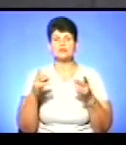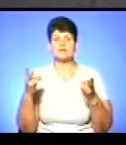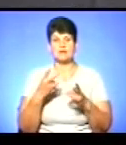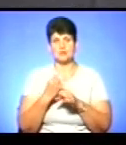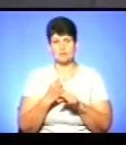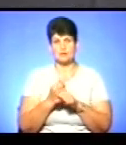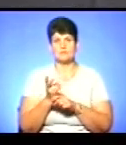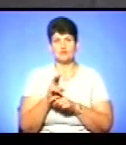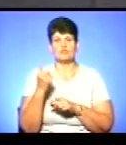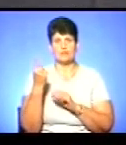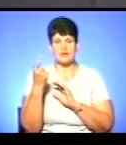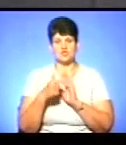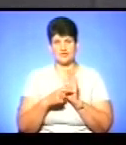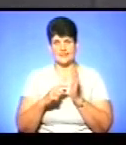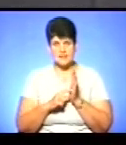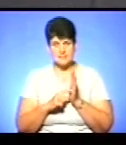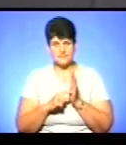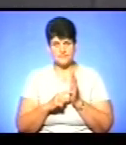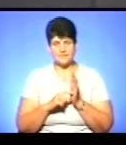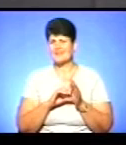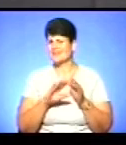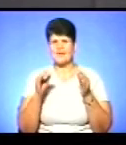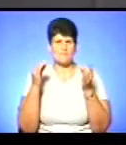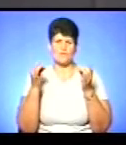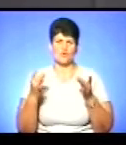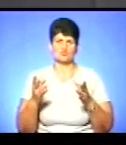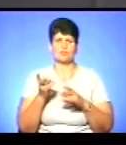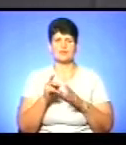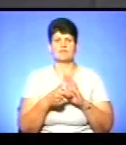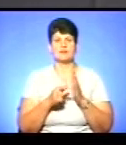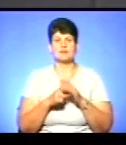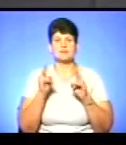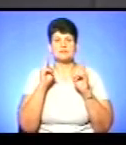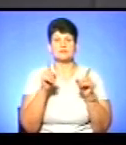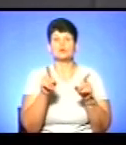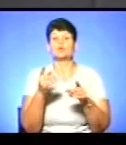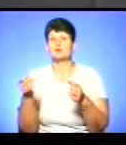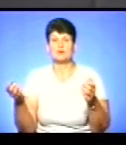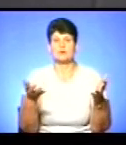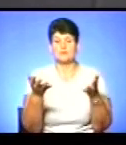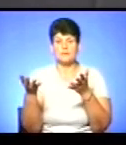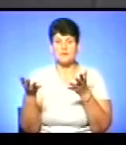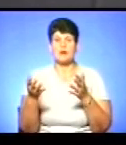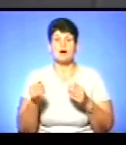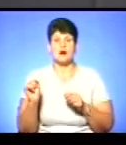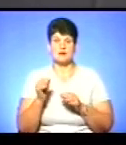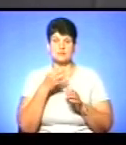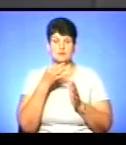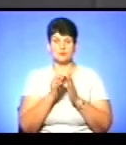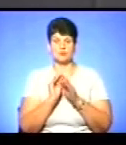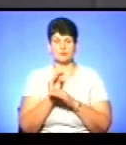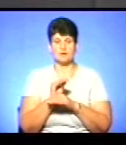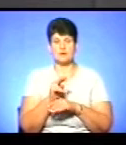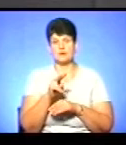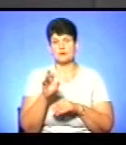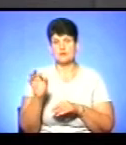Прийшовши в перший клас і не просто прийти у клас, не знати, за що братися. Ще скажу, доповнюючи Ленід